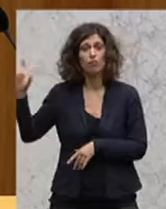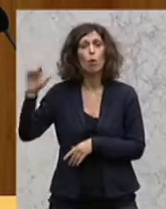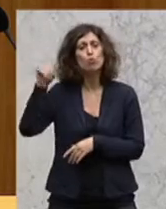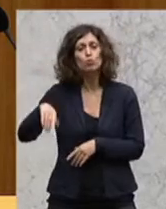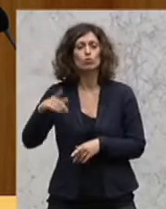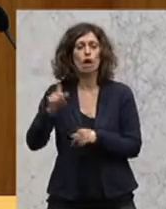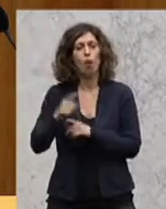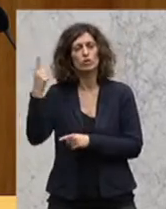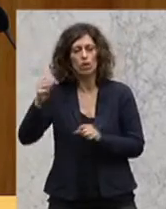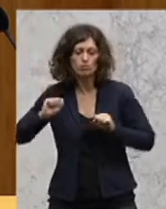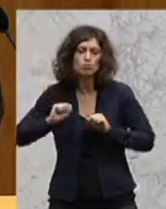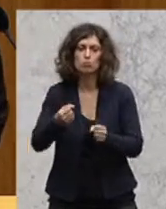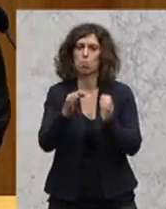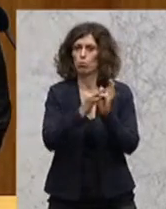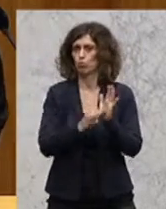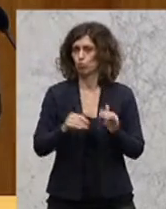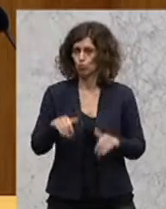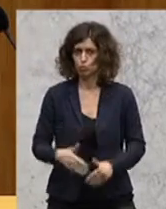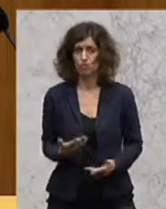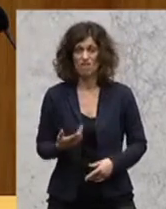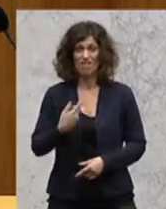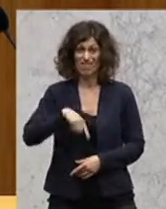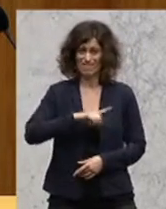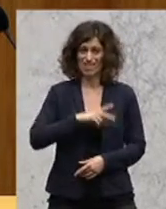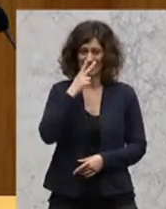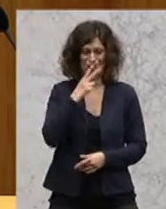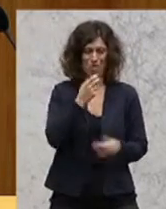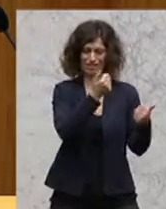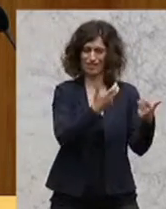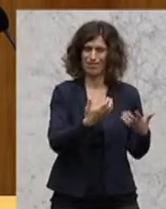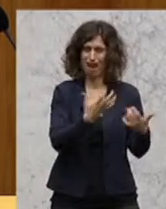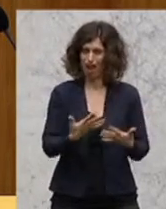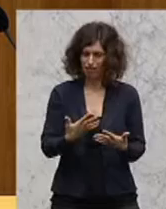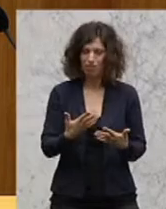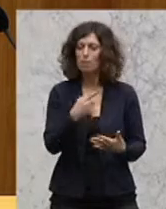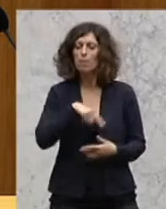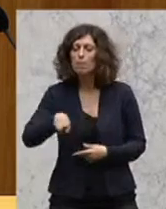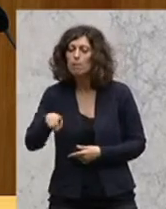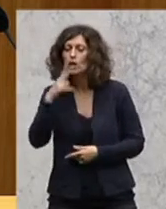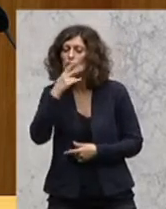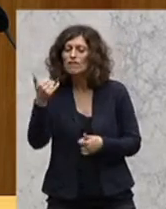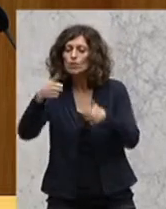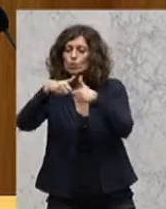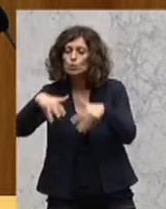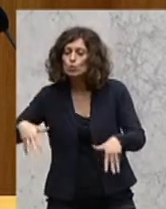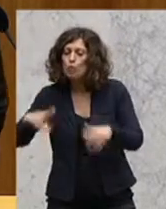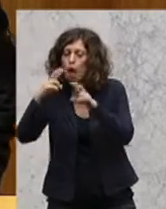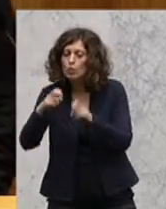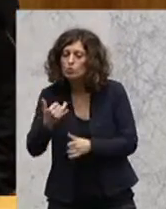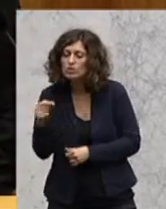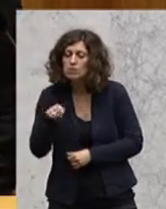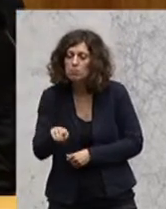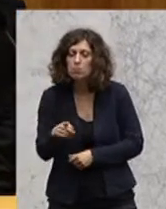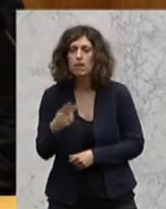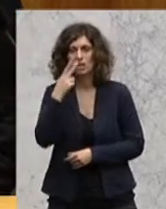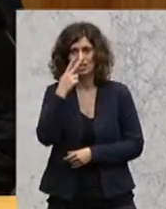setzen. Und wenn wir weggehen von den absoluten Zahlen zu den strukturellen Analysen, dann haben